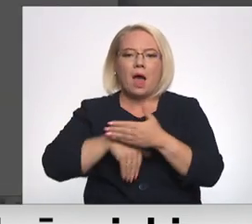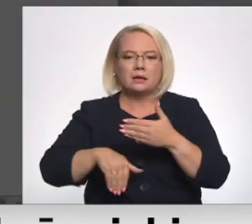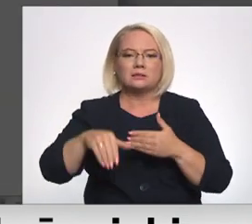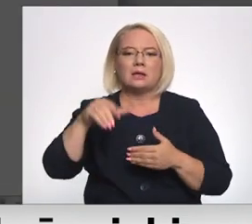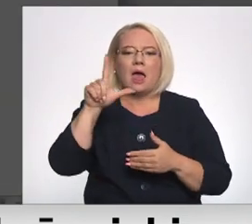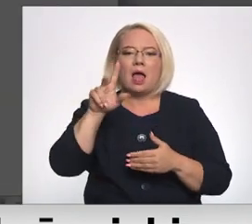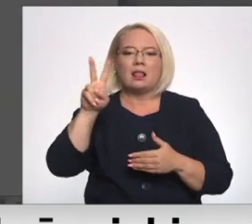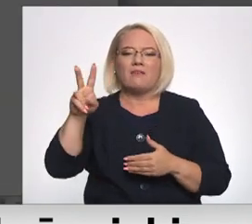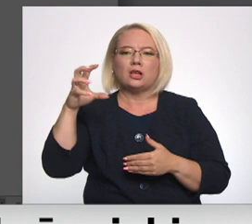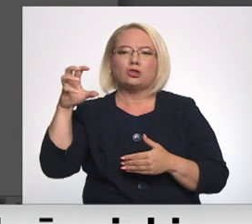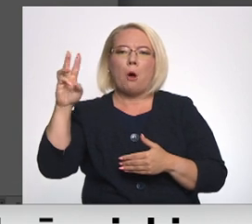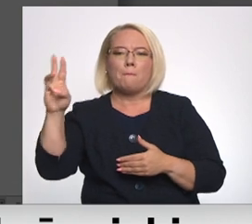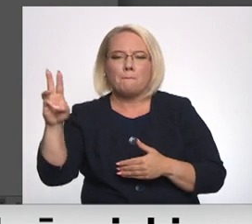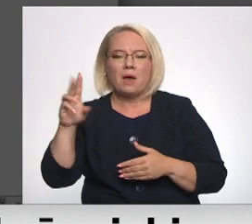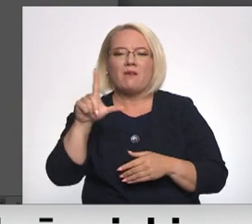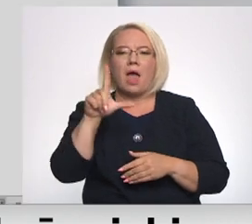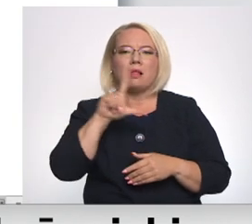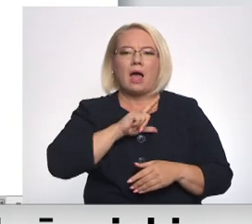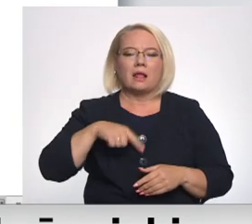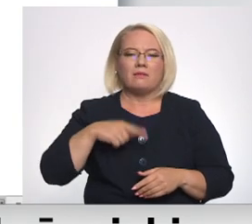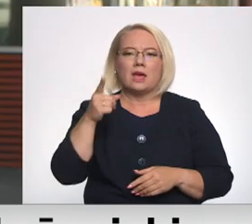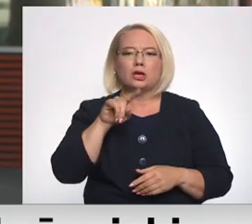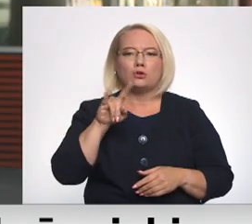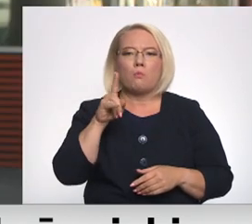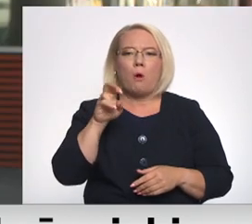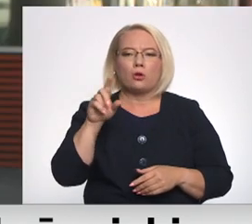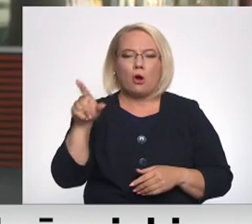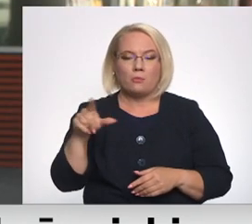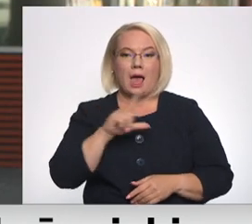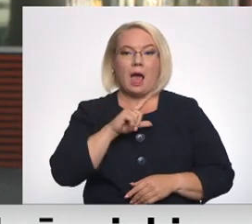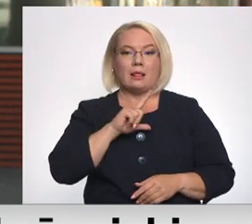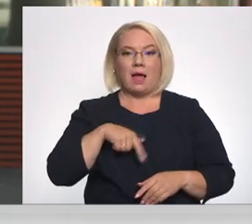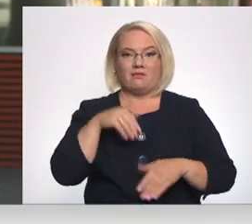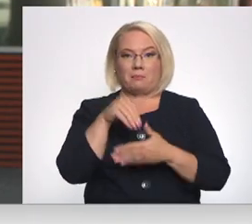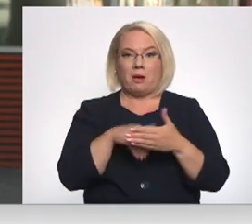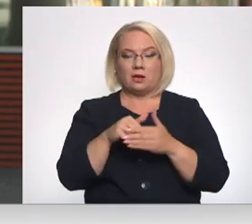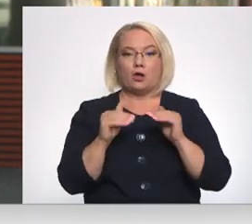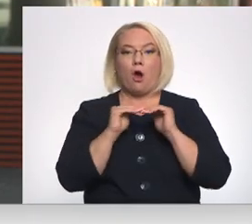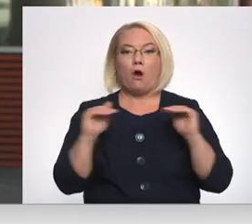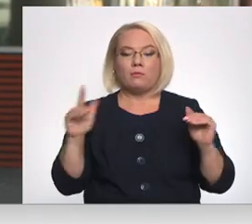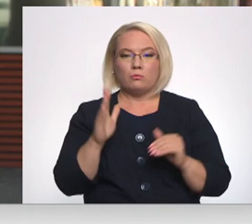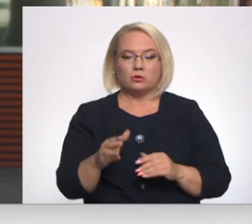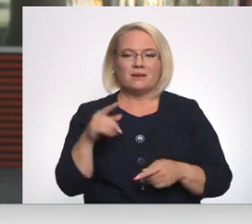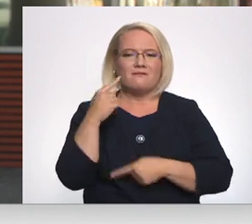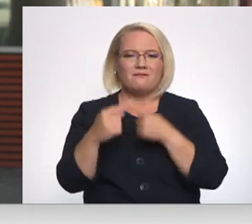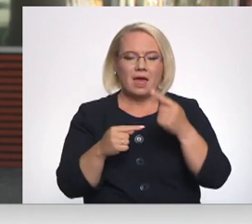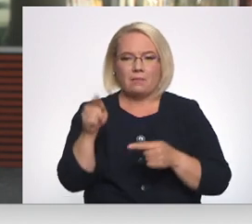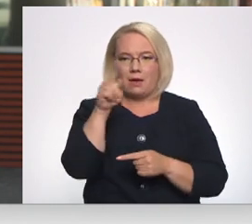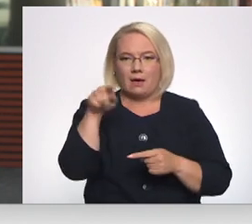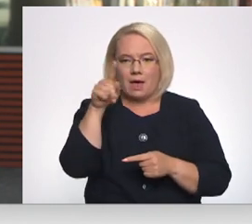.com vai latvijasupports.com. Pasta, tātad ēpasti oficiālie, vienmēr beigsies ar pastas.lv,